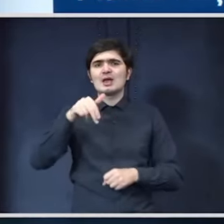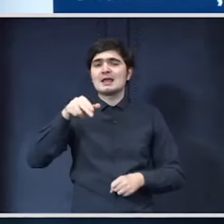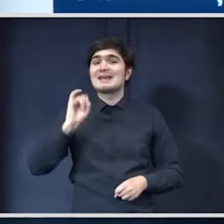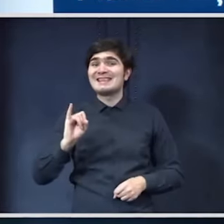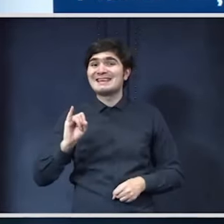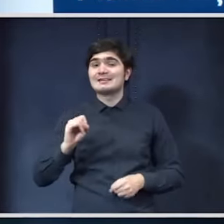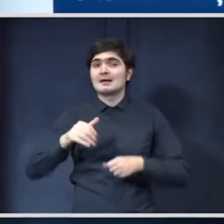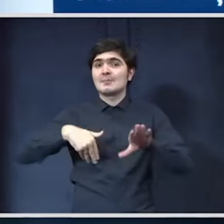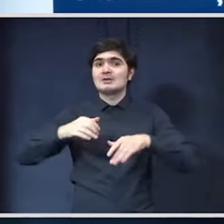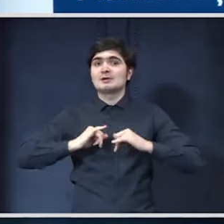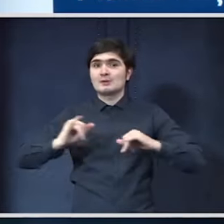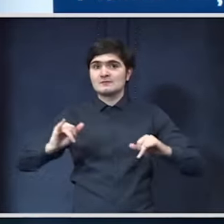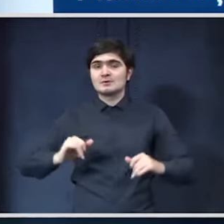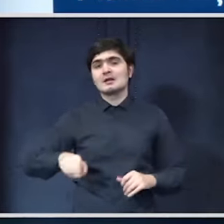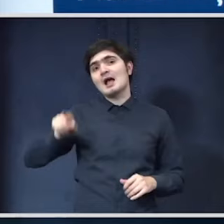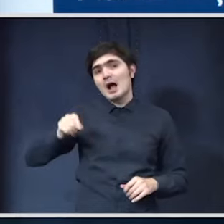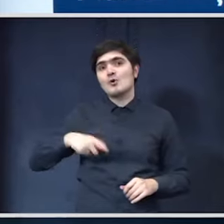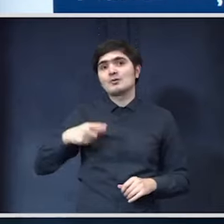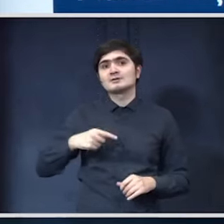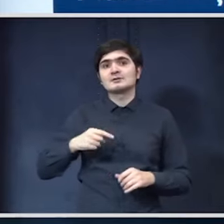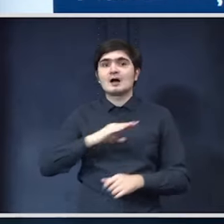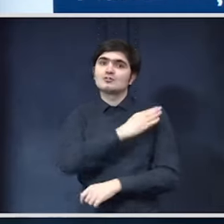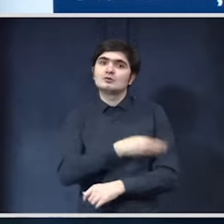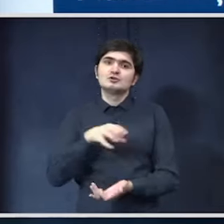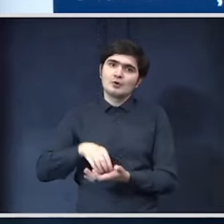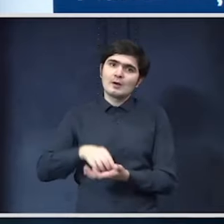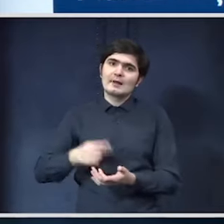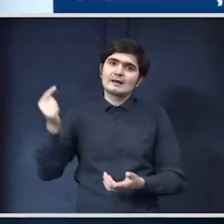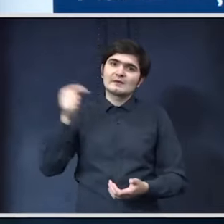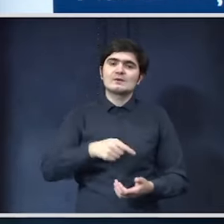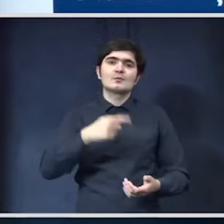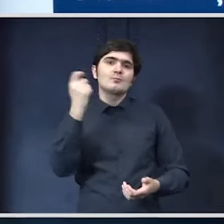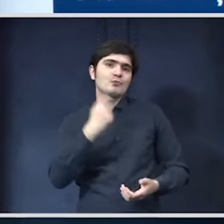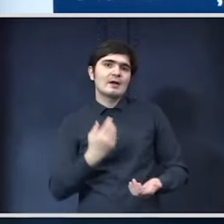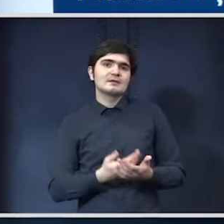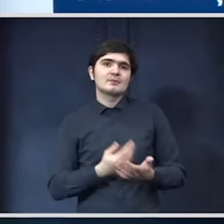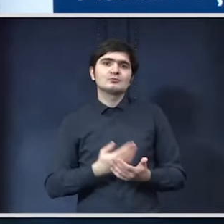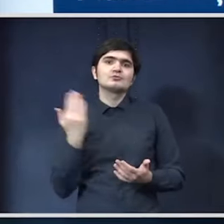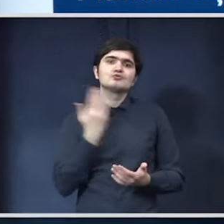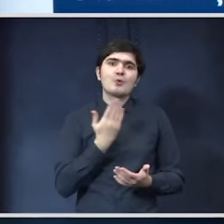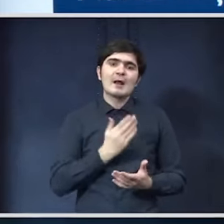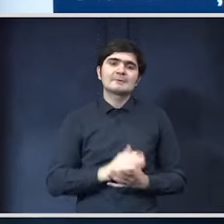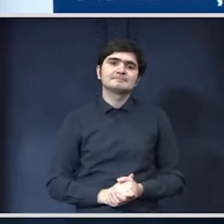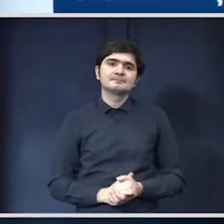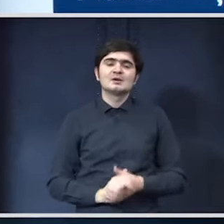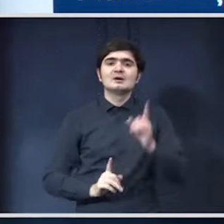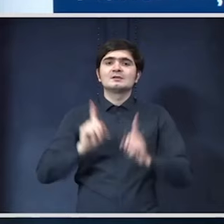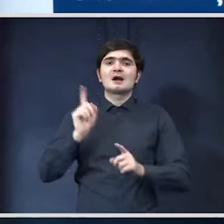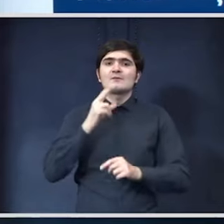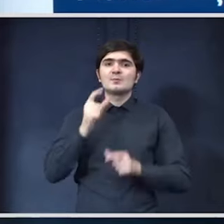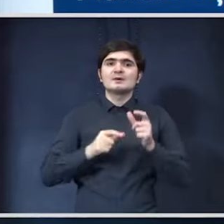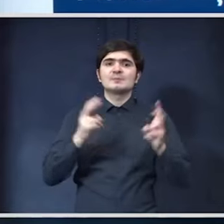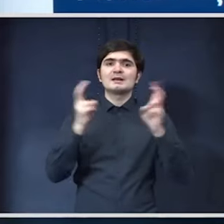Ministerul Dezvoltării deci practic acolo sunt autoritățele locale care vor veni cu proiecte pentru școli pentru repararea școlilor dacă vorbim de